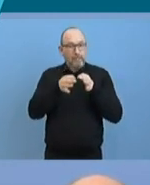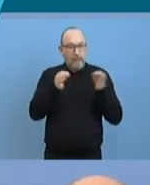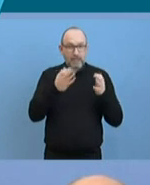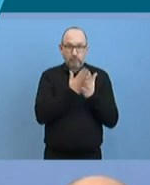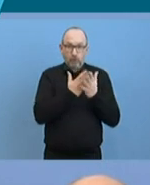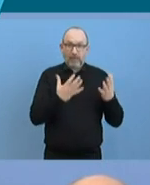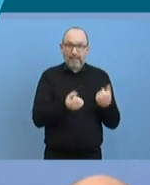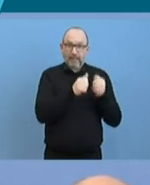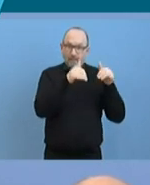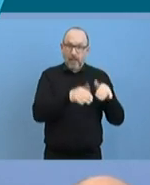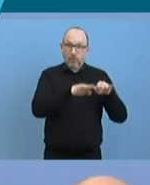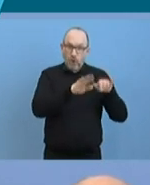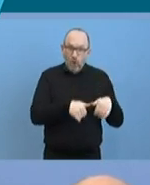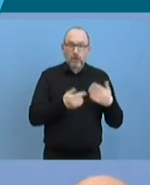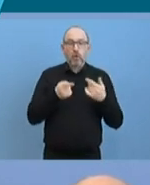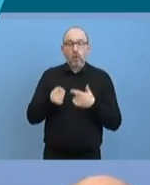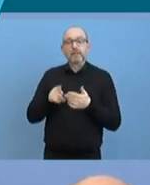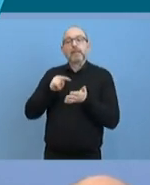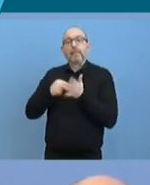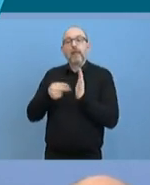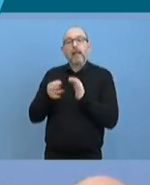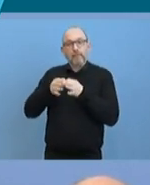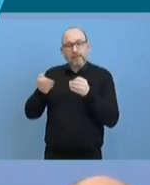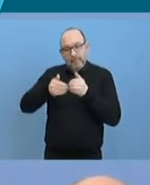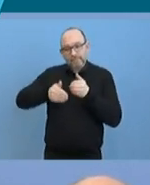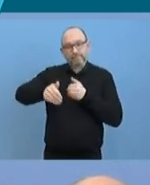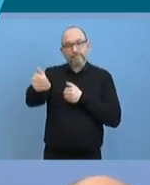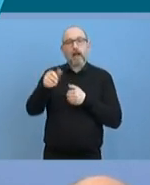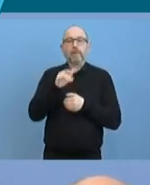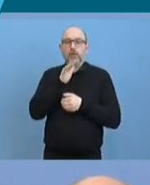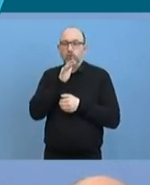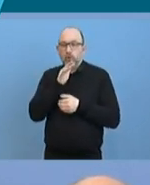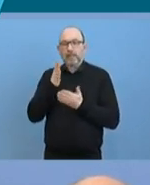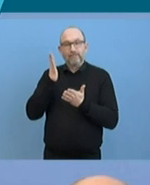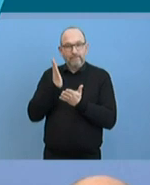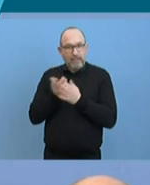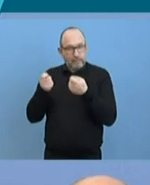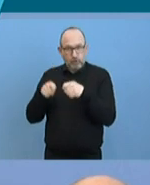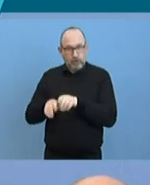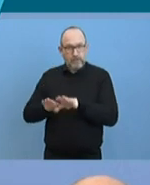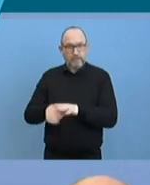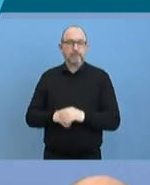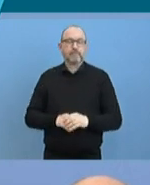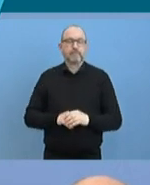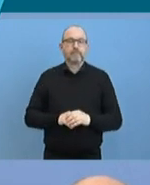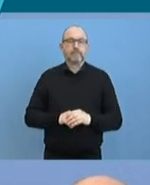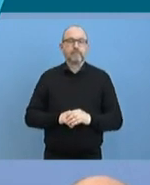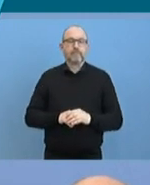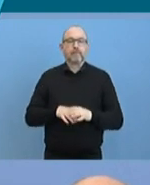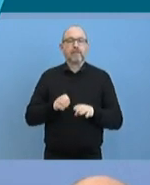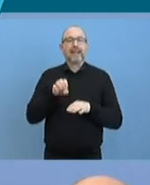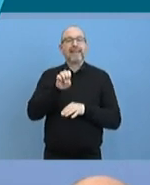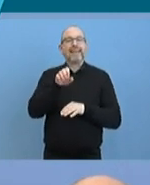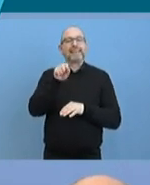denen, die noch ergriffen werden, über die man sich noch austauscht. Dazu gehört unter anderem auch der ESM.